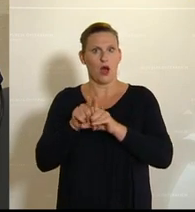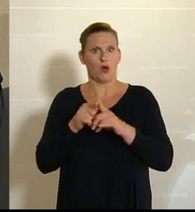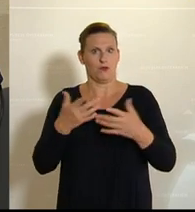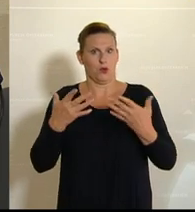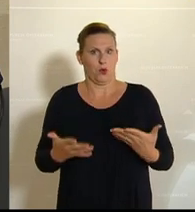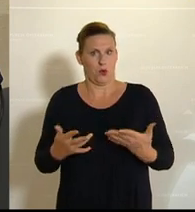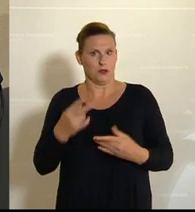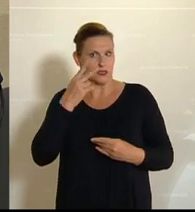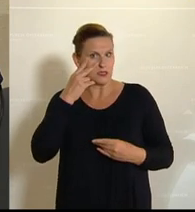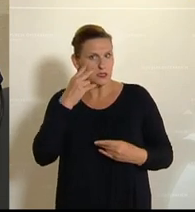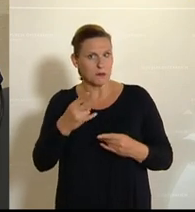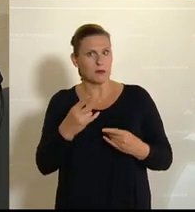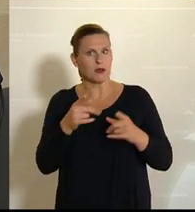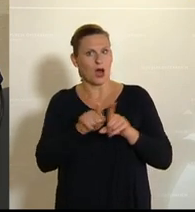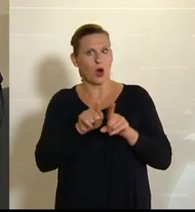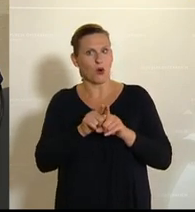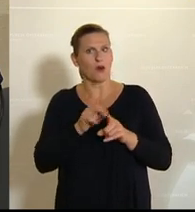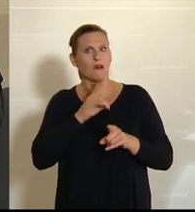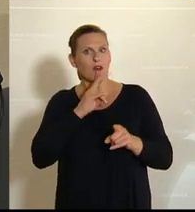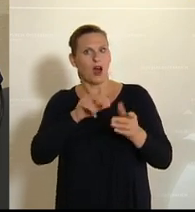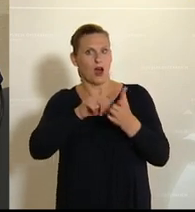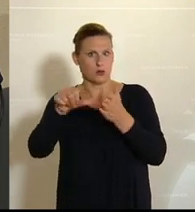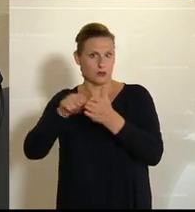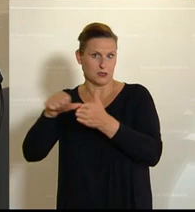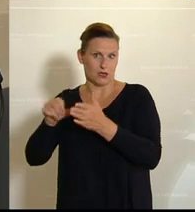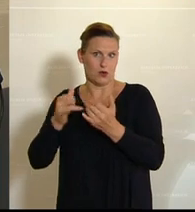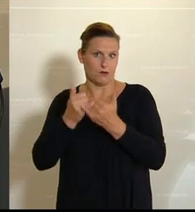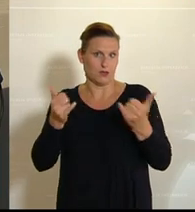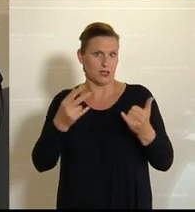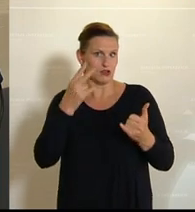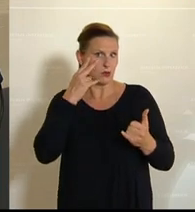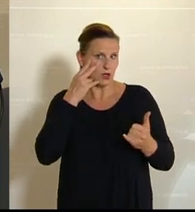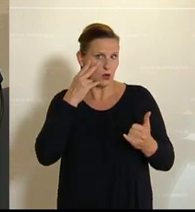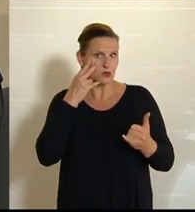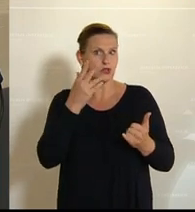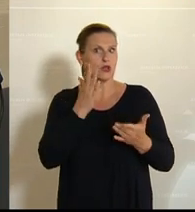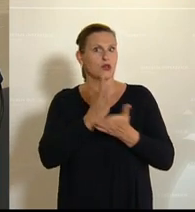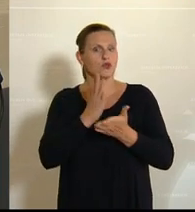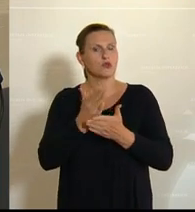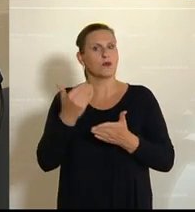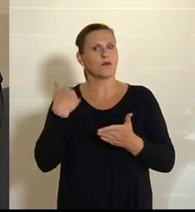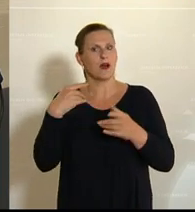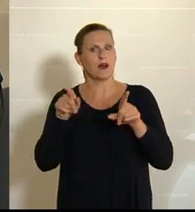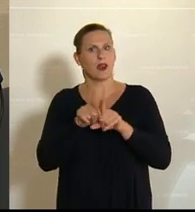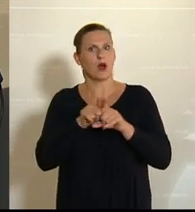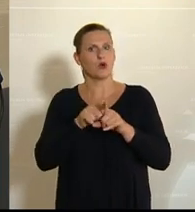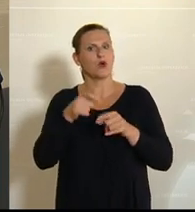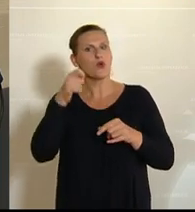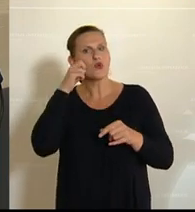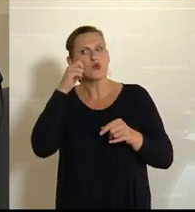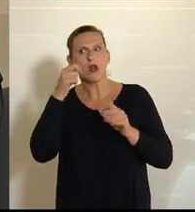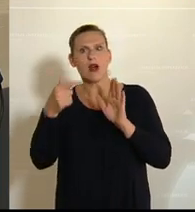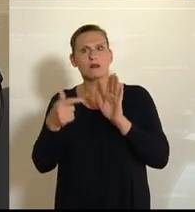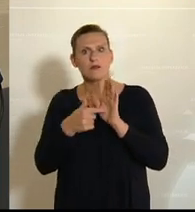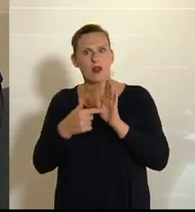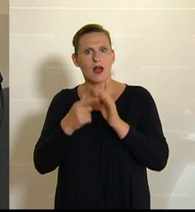heutiger Sicht anzunehmenden tatsächlichen Auszahlungen, meine sehr geehrten Damen und Herren. Wir haben dazu auch bereits ein weiteres Gutachten eingefordert,